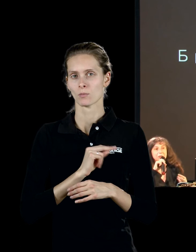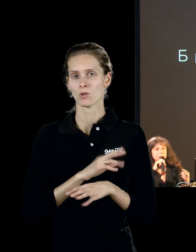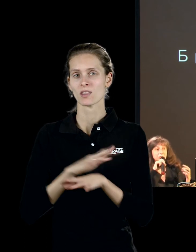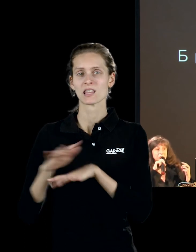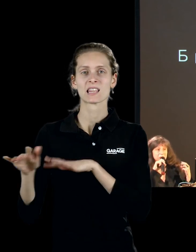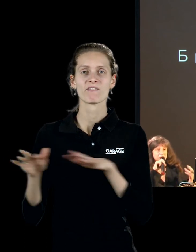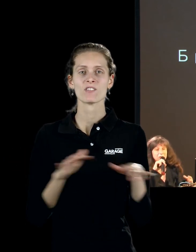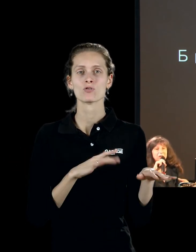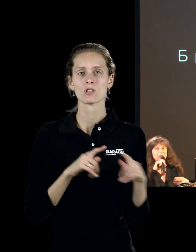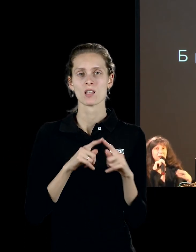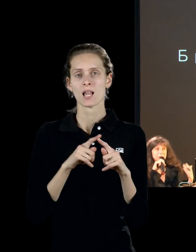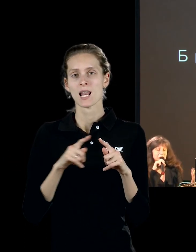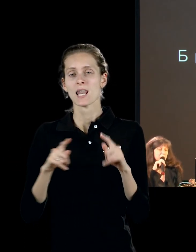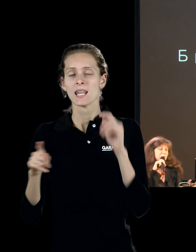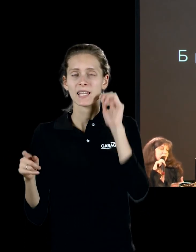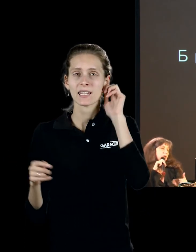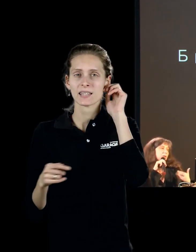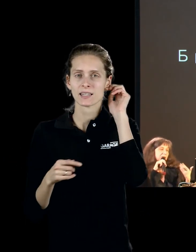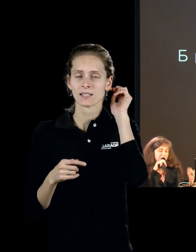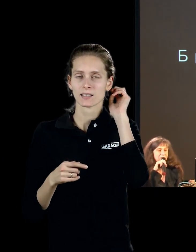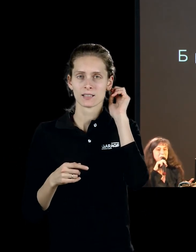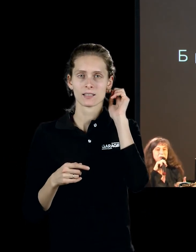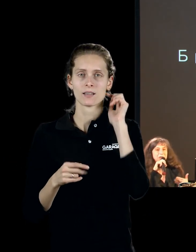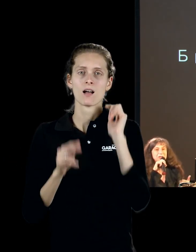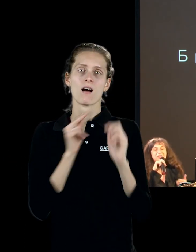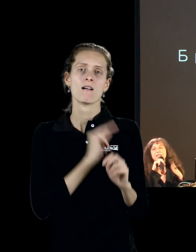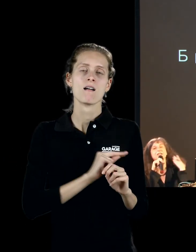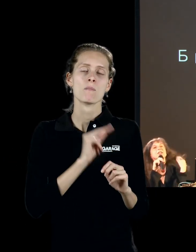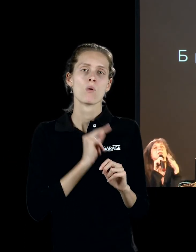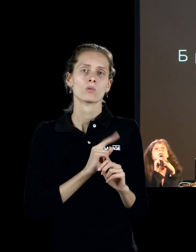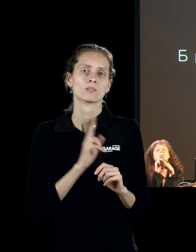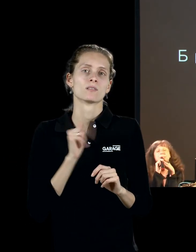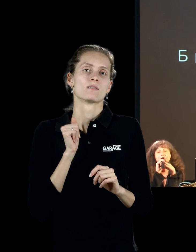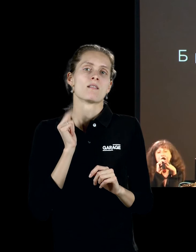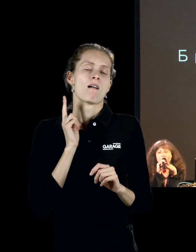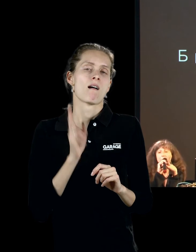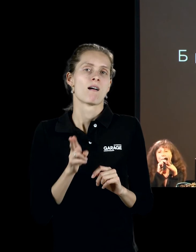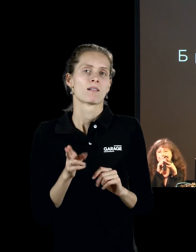линии, работы как некие